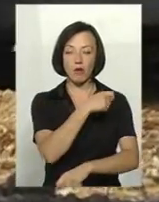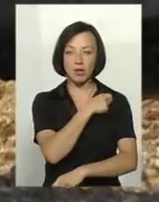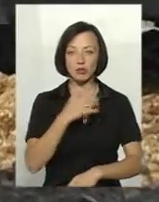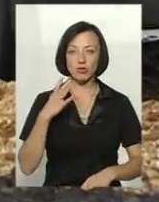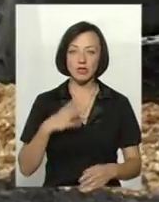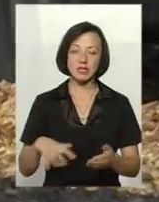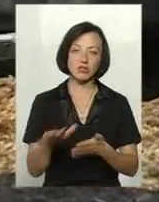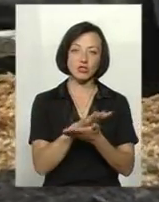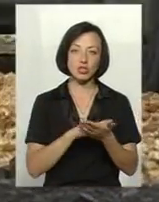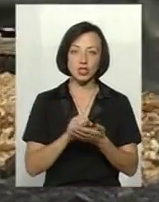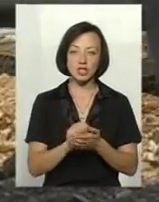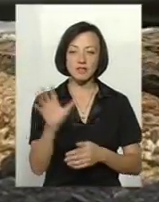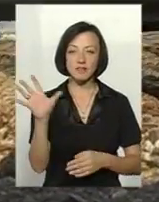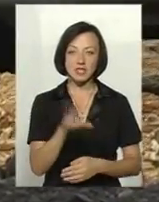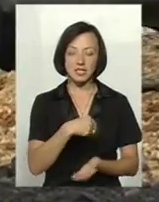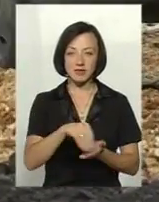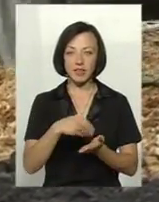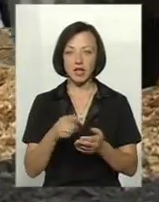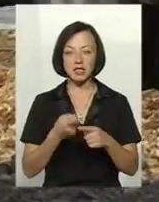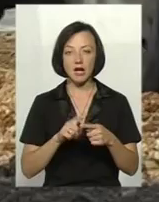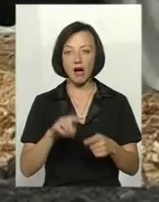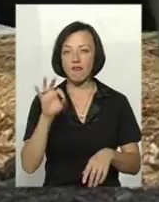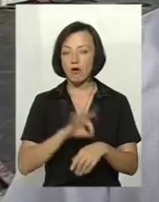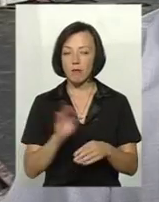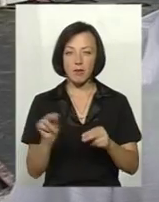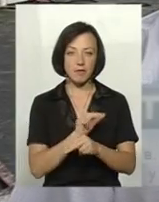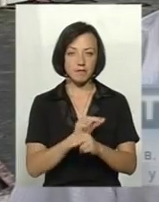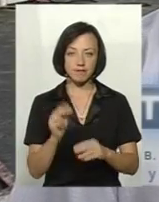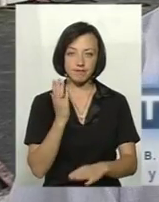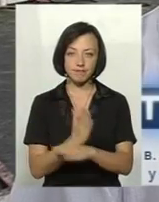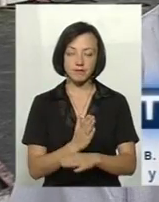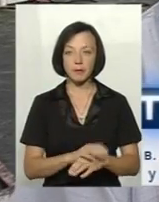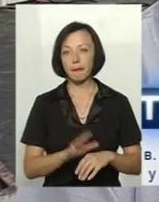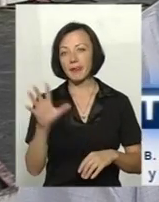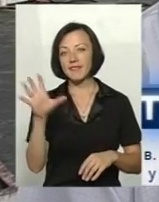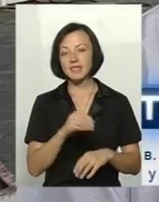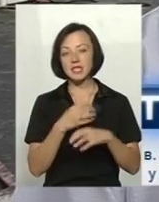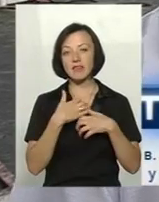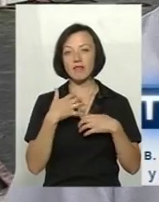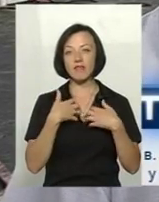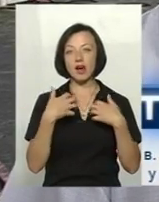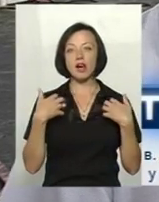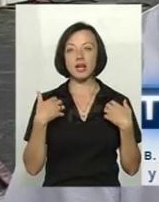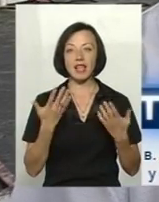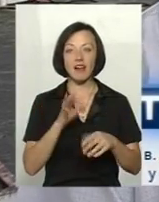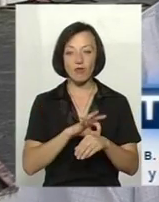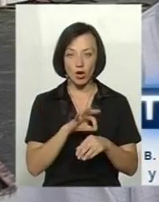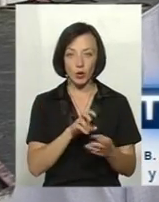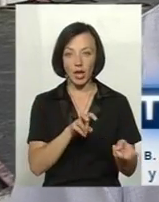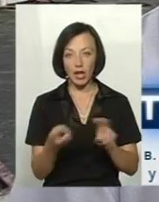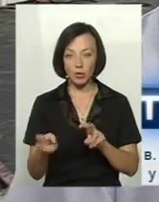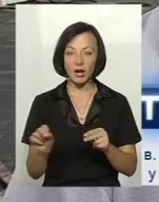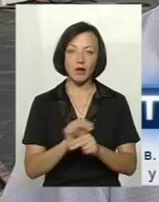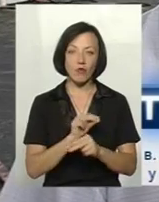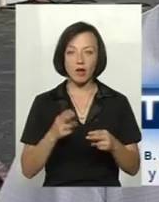доведеться знищити усіх тварин, бо ця хвороба не вилікована. Фактично всі тварини, які хворіють, вони гинуть. Лікування